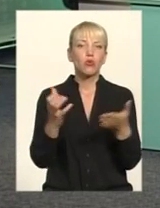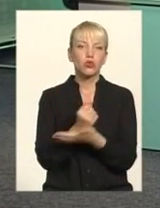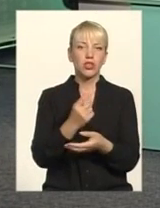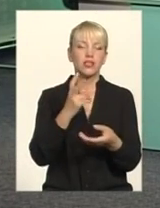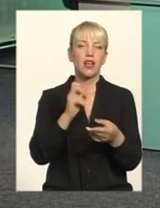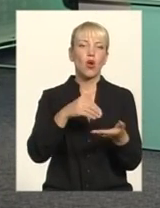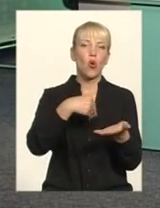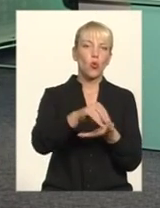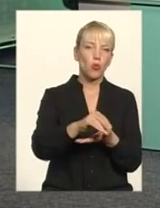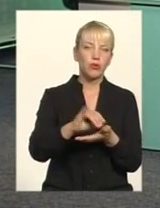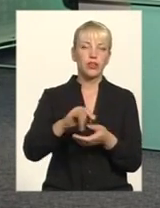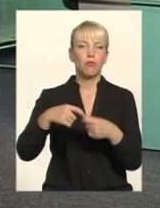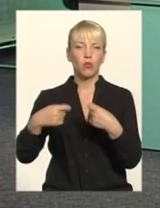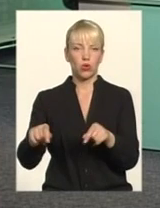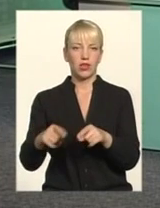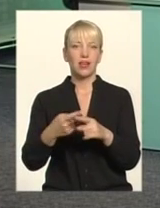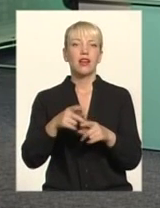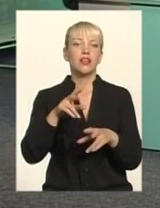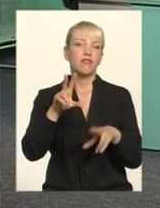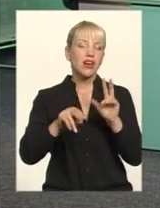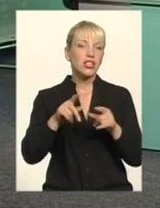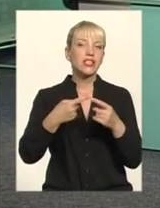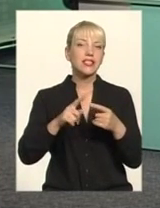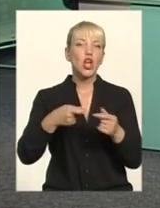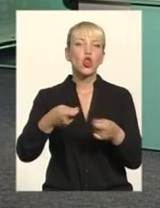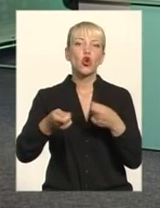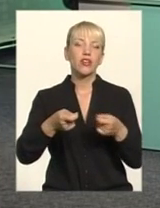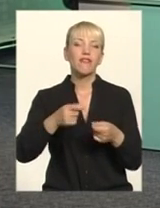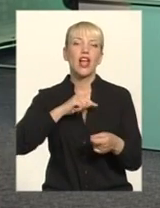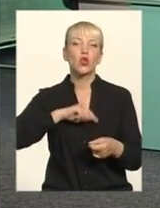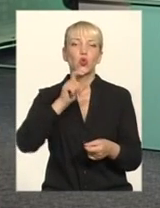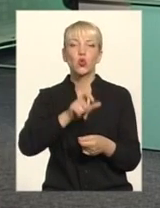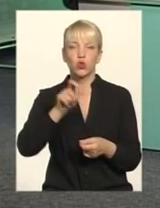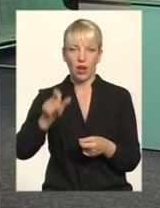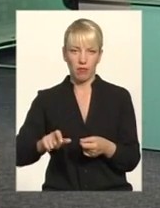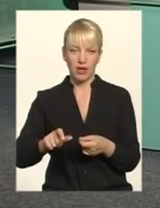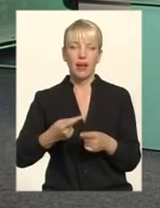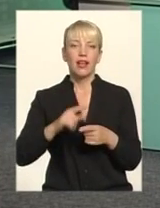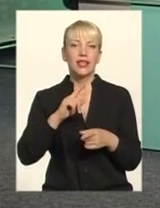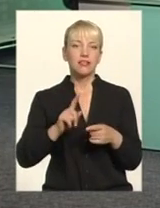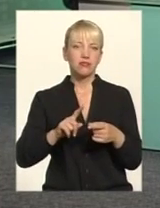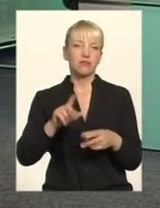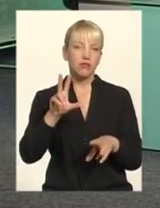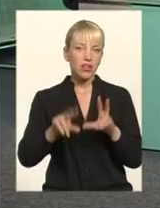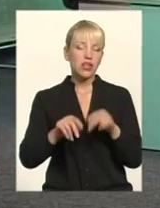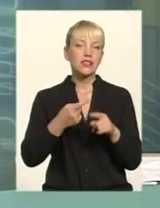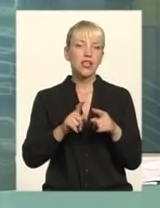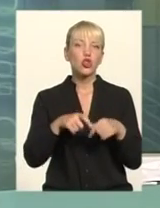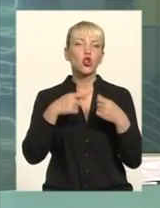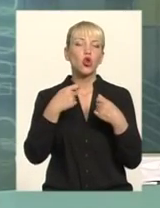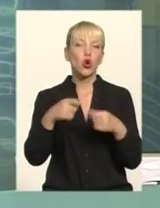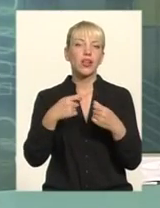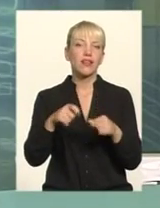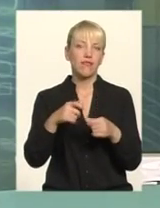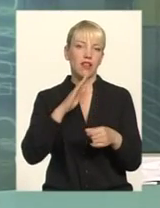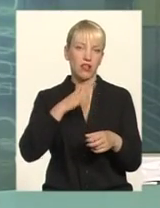душами, а зрештою випливаєшся торговля нашої держави і України Власне, чим це загрожує сьогодні